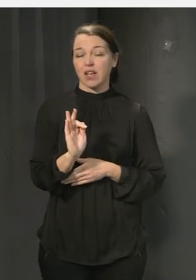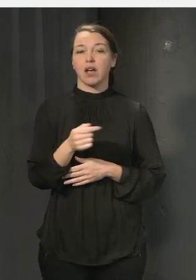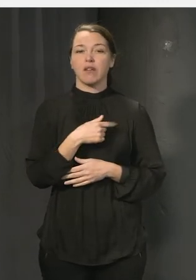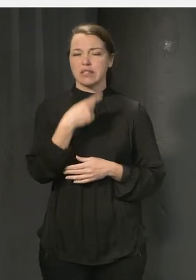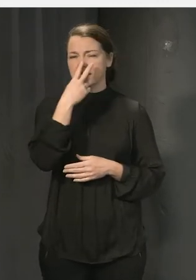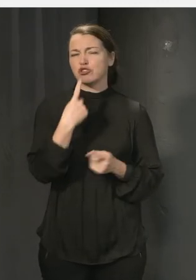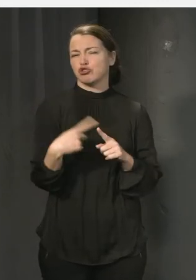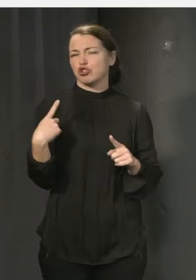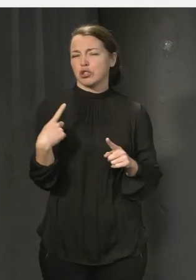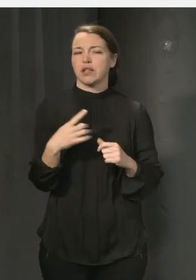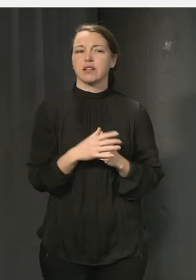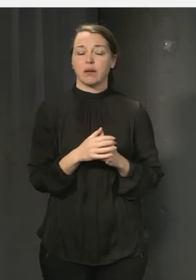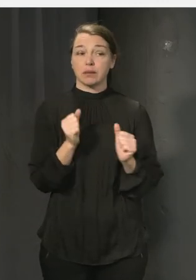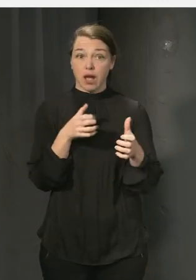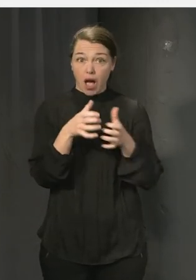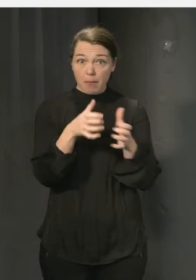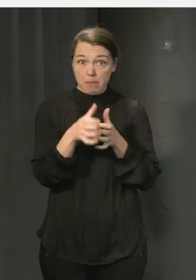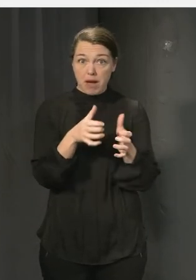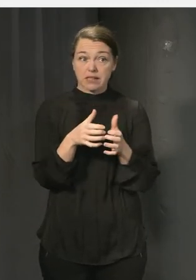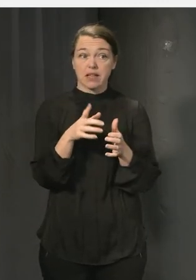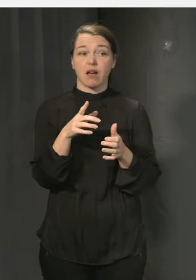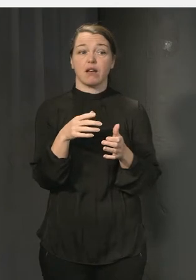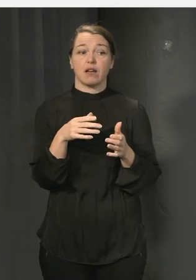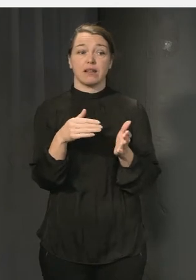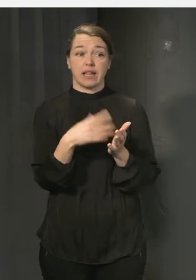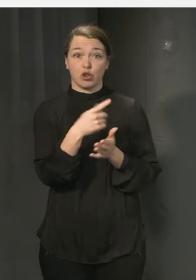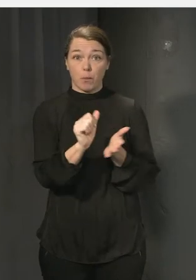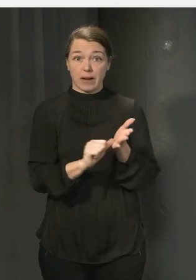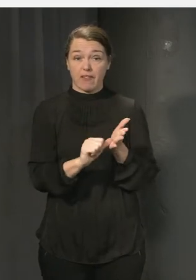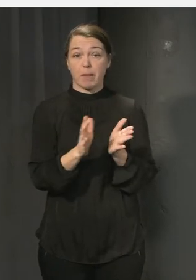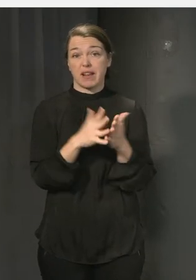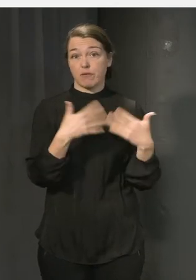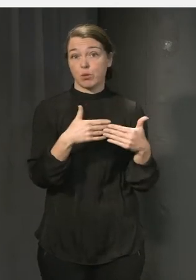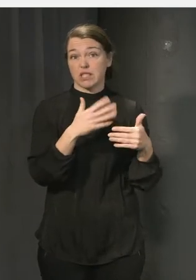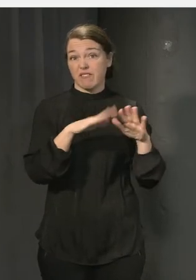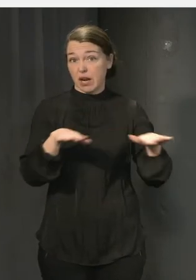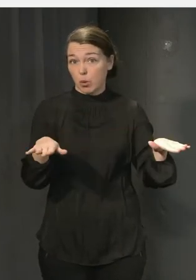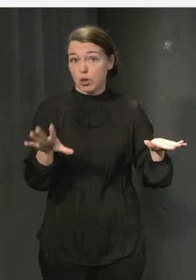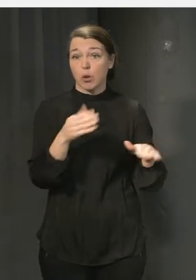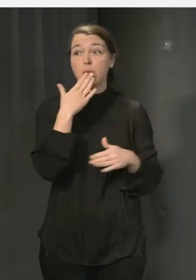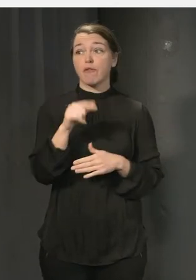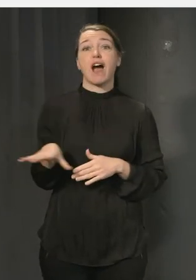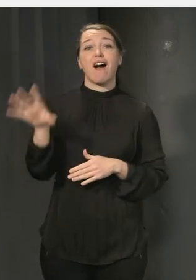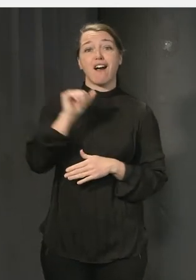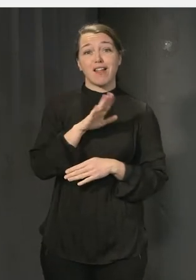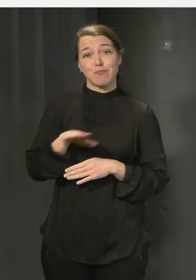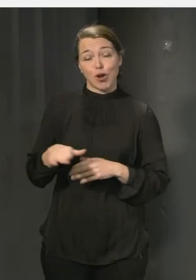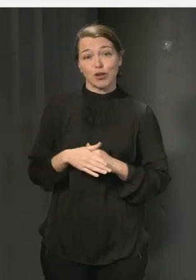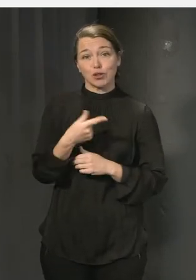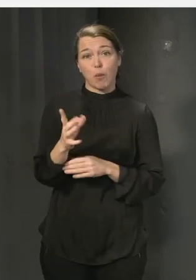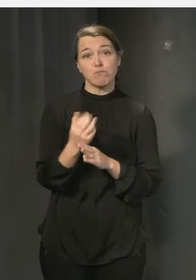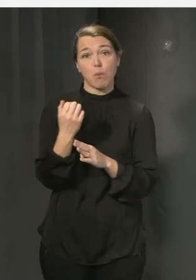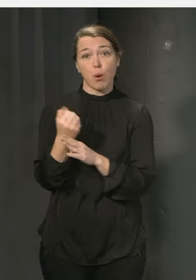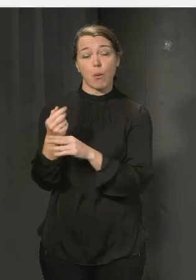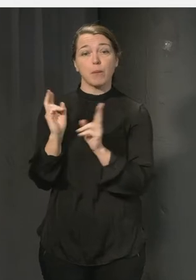väldigt tydligt att göra anpassningar för barn med funktionsvariationer. Det är oftast bra för alla barn. De olika